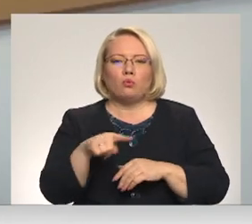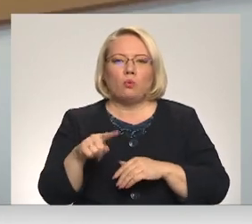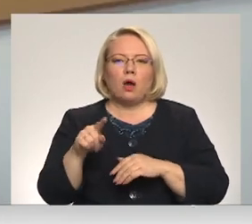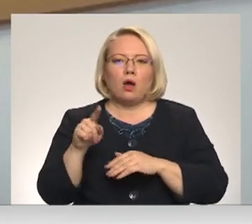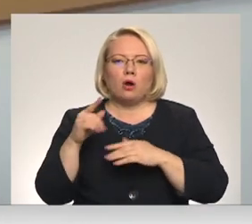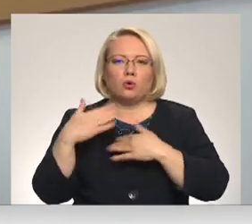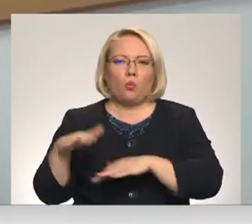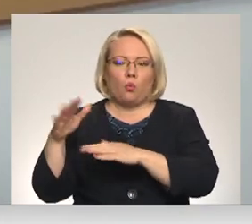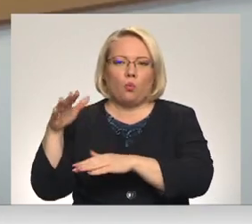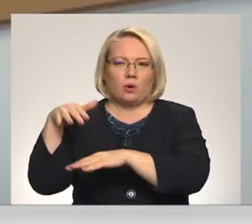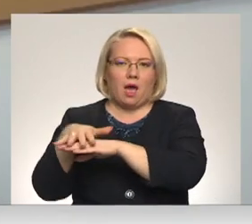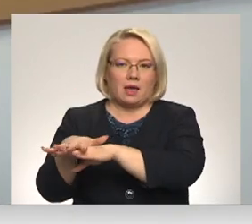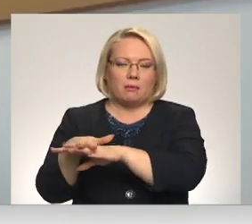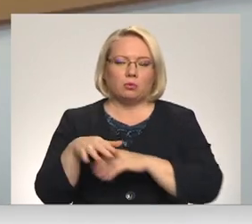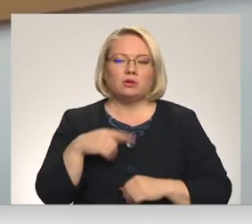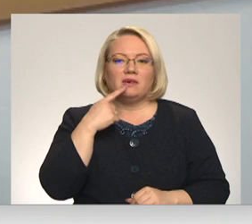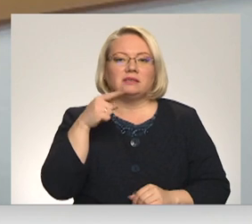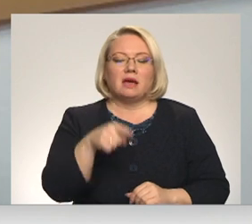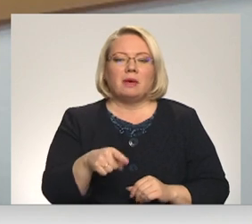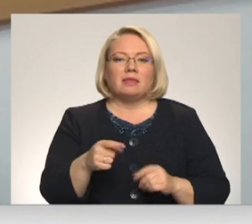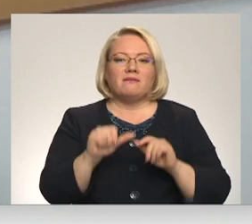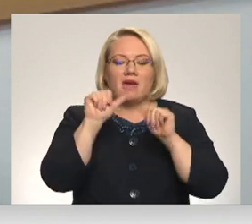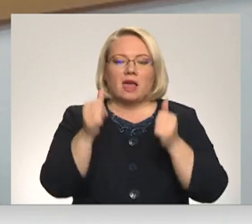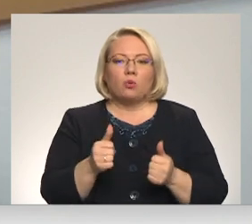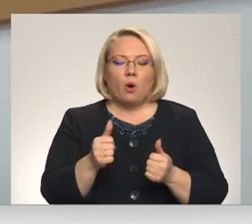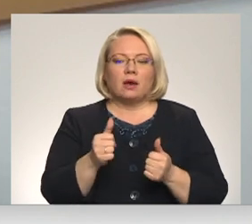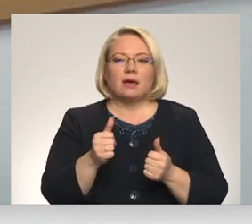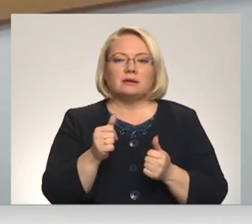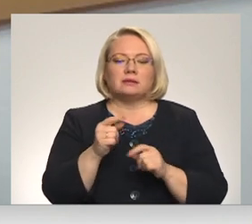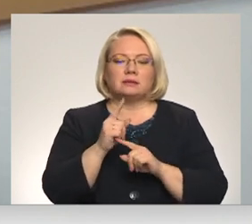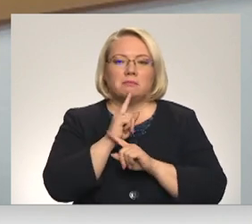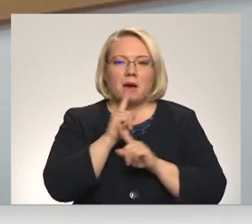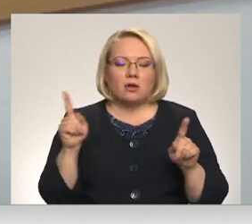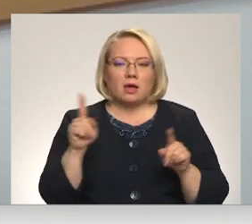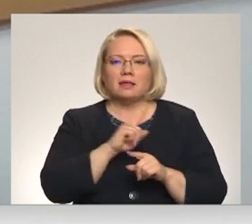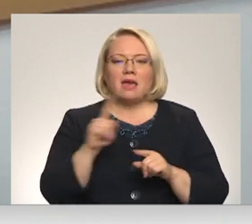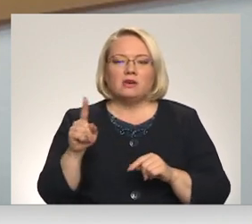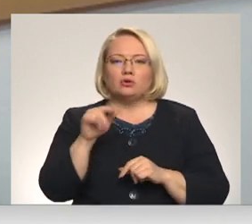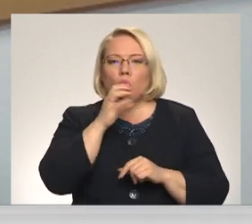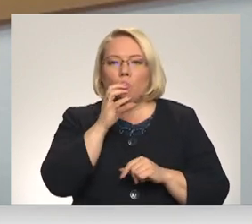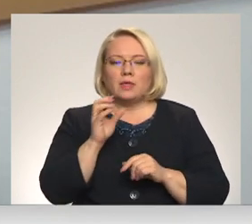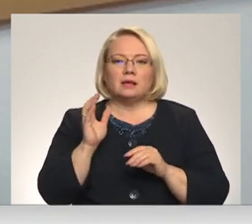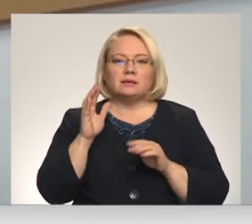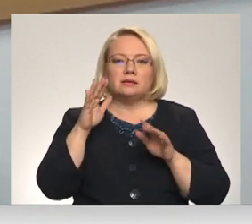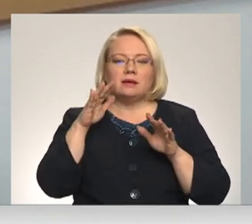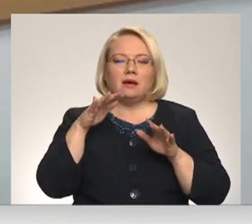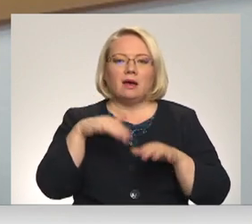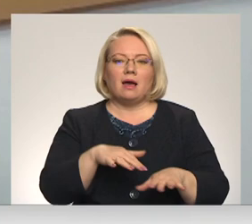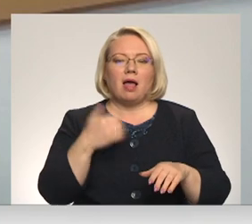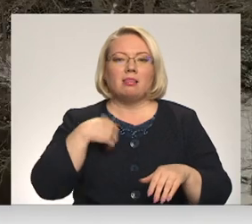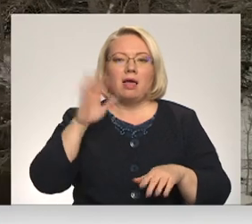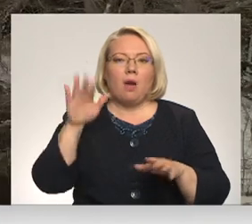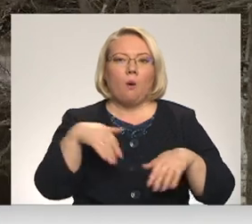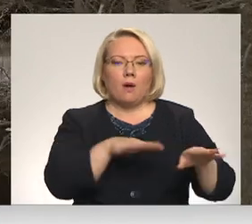Veidojās tas paradoks, ka nevis ūdens plūst ārā no upes, bet attiecīgi jūra būs iekšā. Un